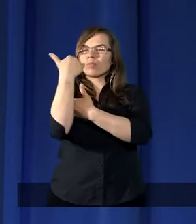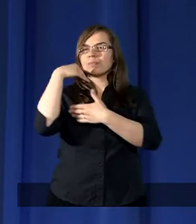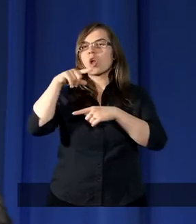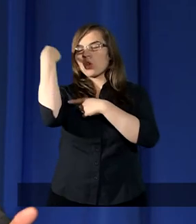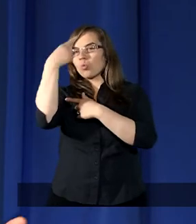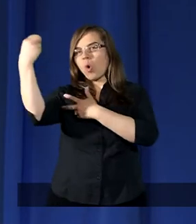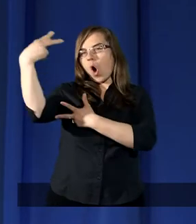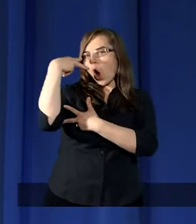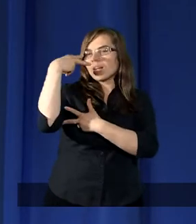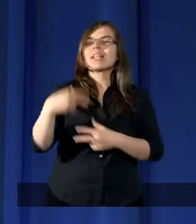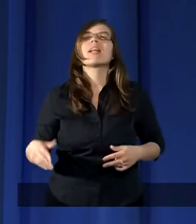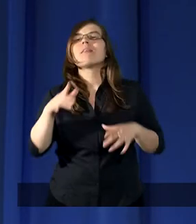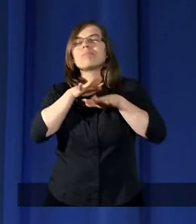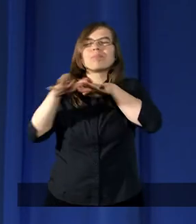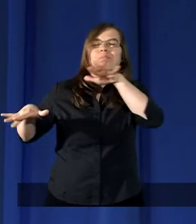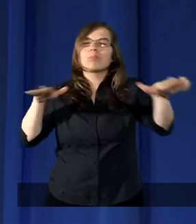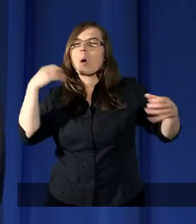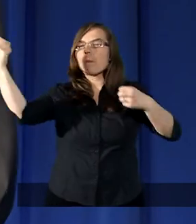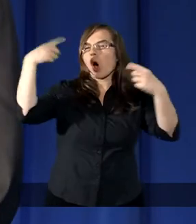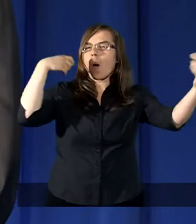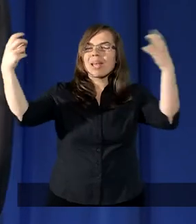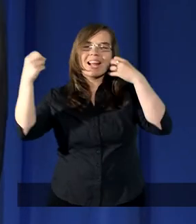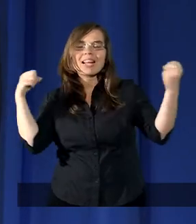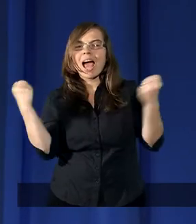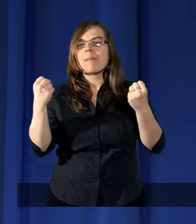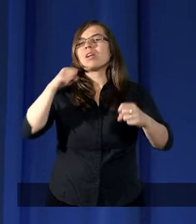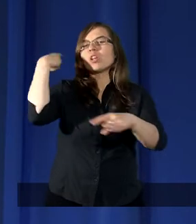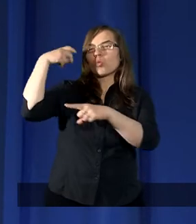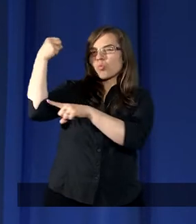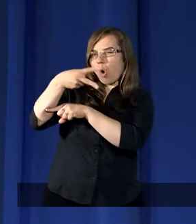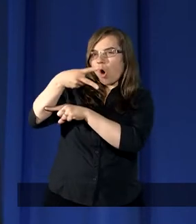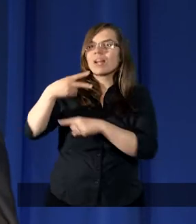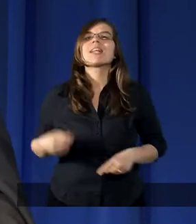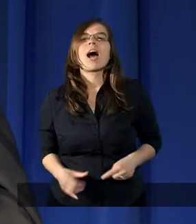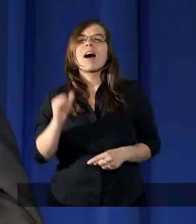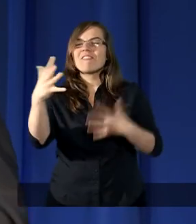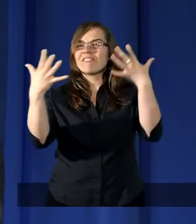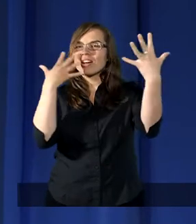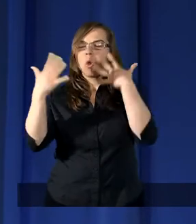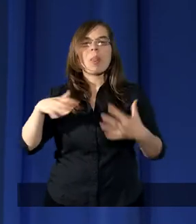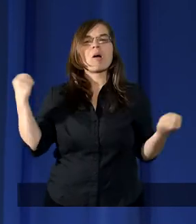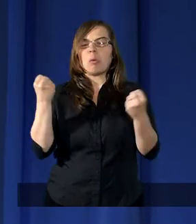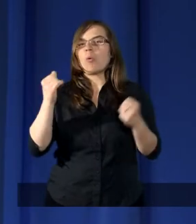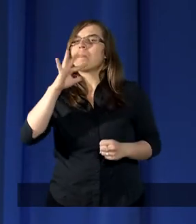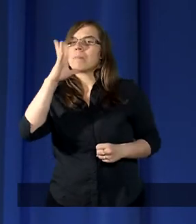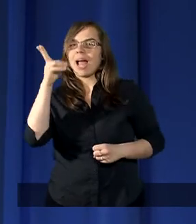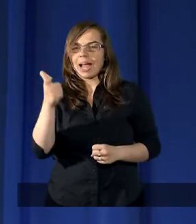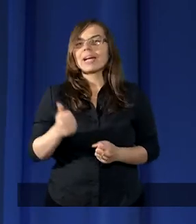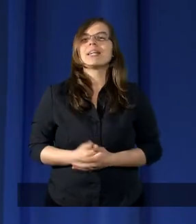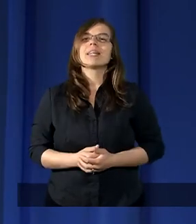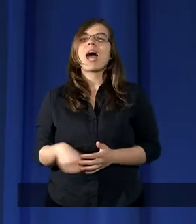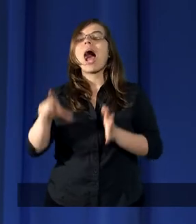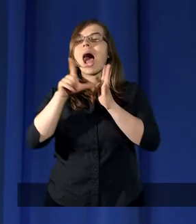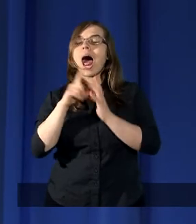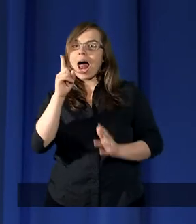roziskrzone promieniami tegoż słońca wyglądało pięknie. Ale